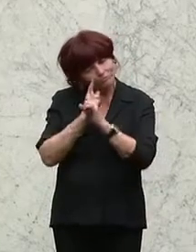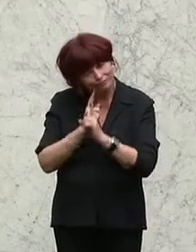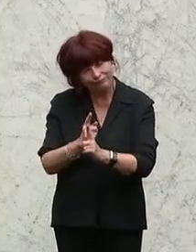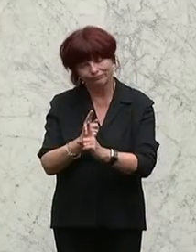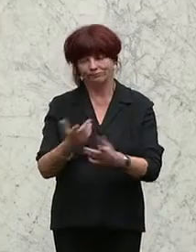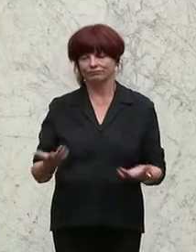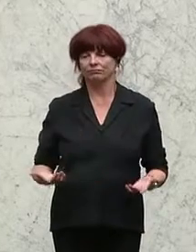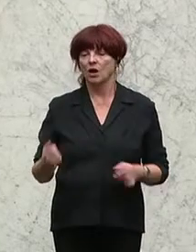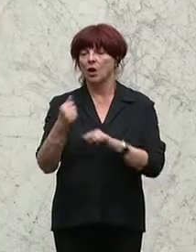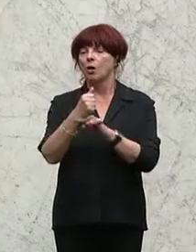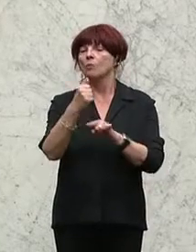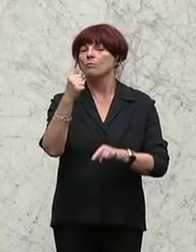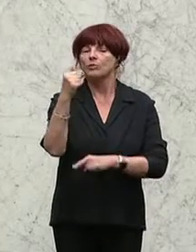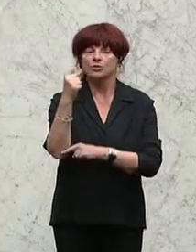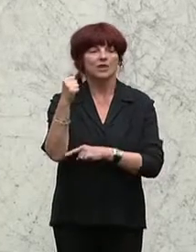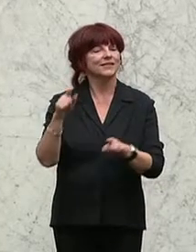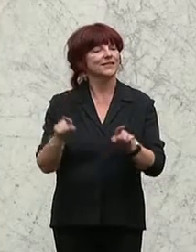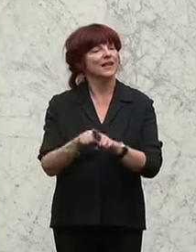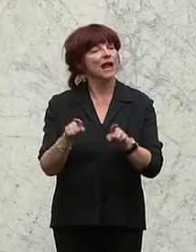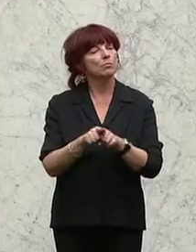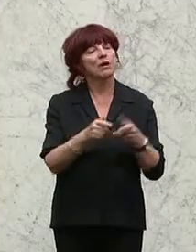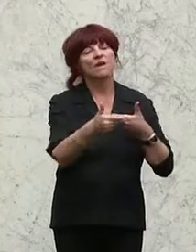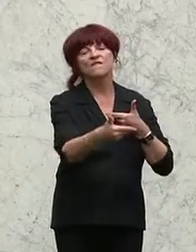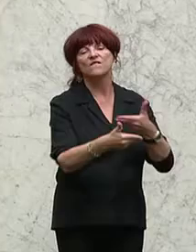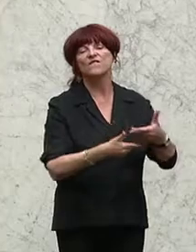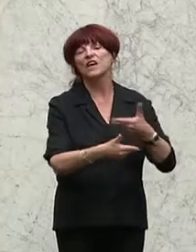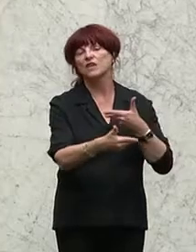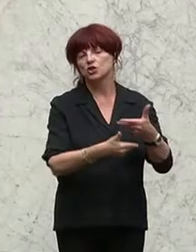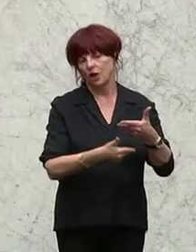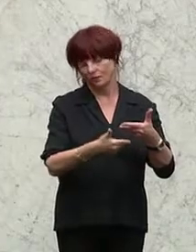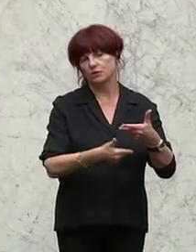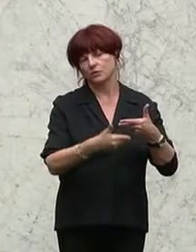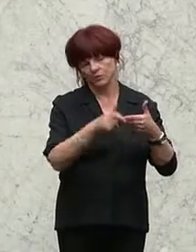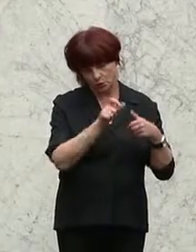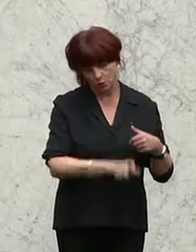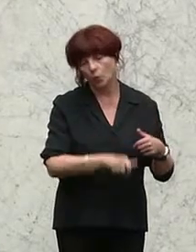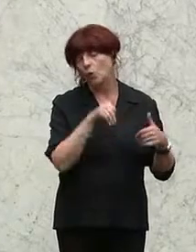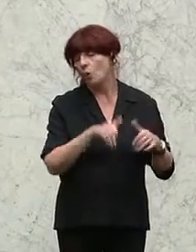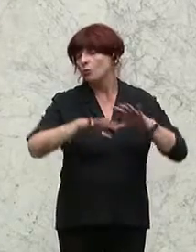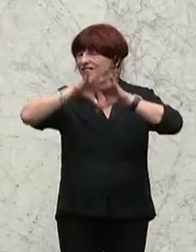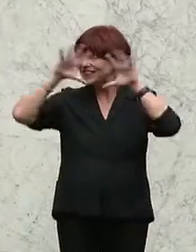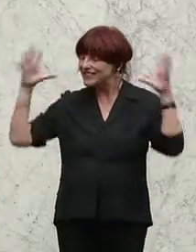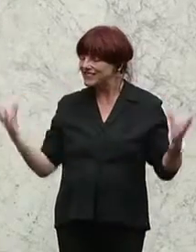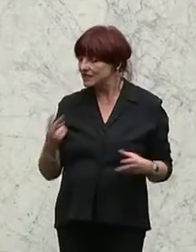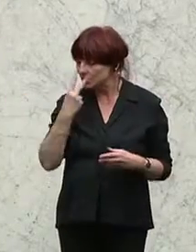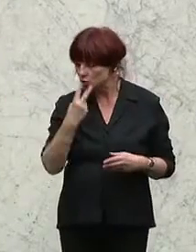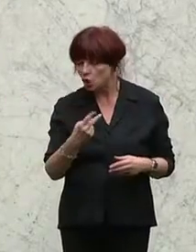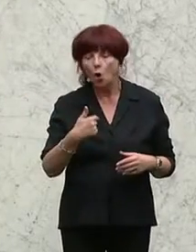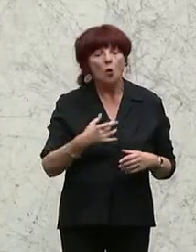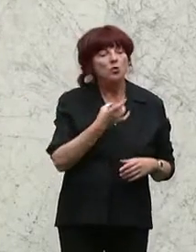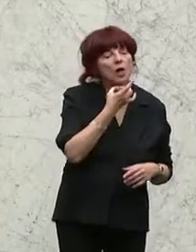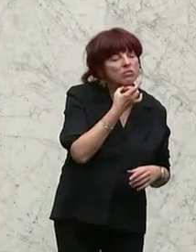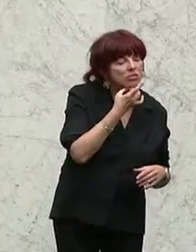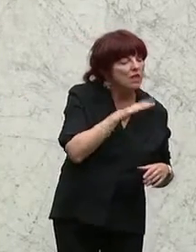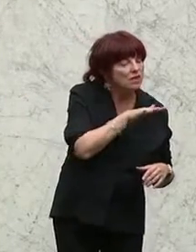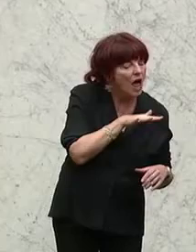ich sage immer, im Budget muss man immer so wie ein Wirtschaftstreiber, die Bilanz muss man einmal in der Summe sehen und da muss man in die Teilbereiche hineingehen, was